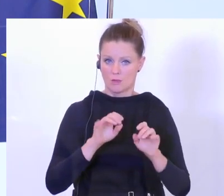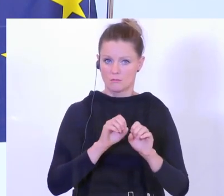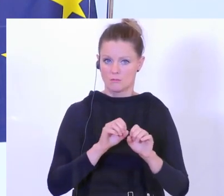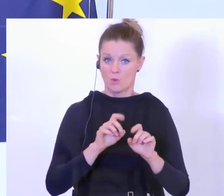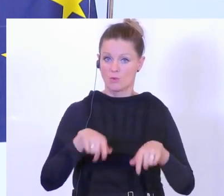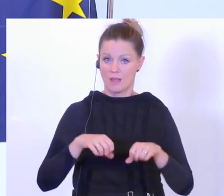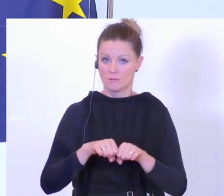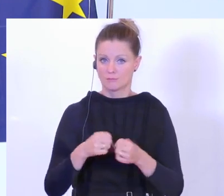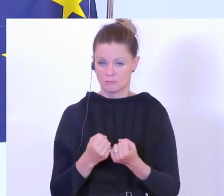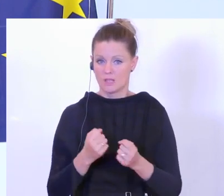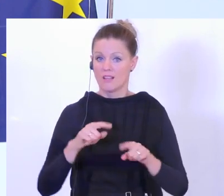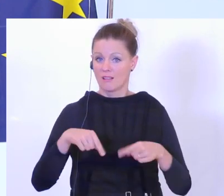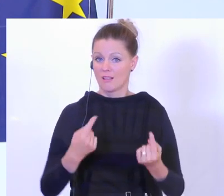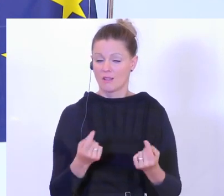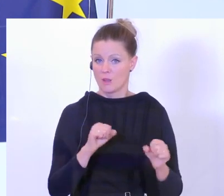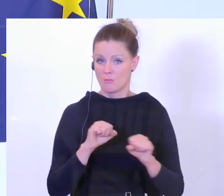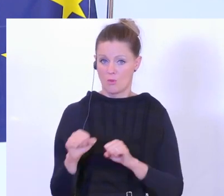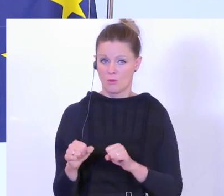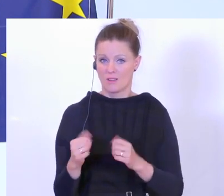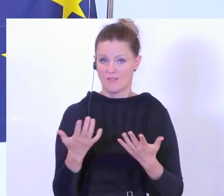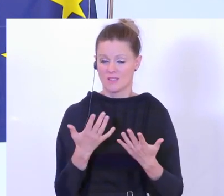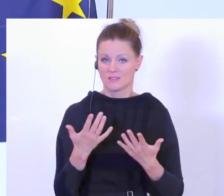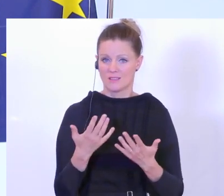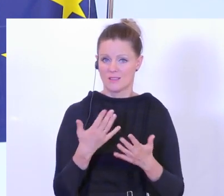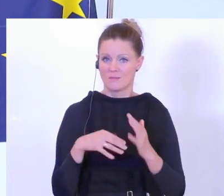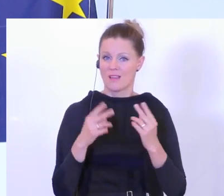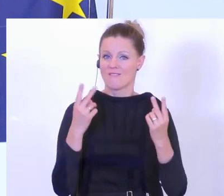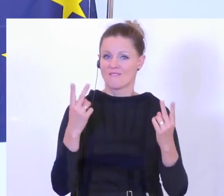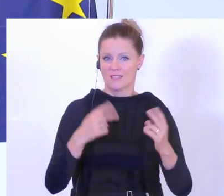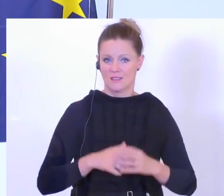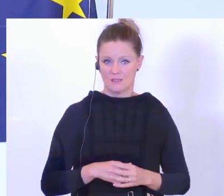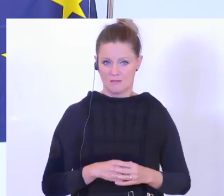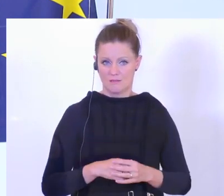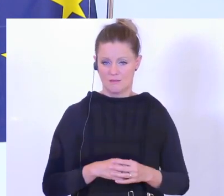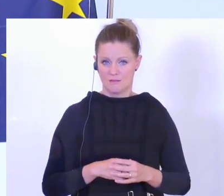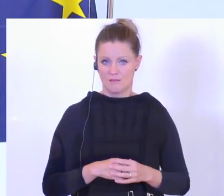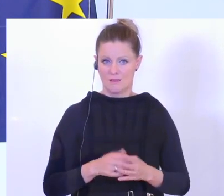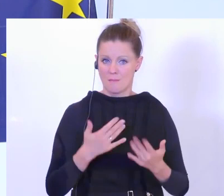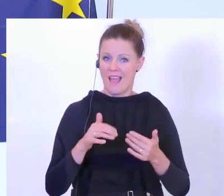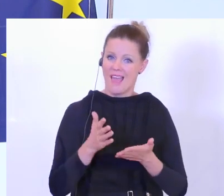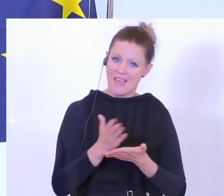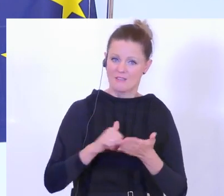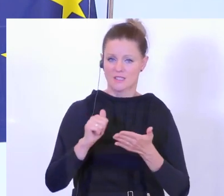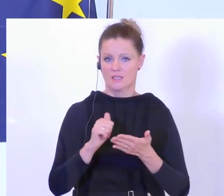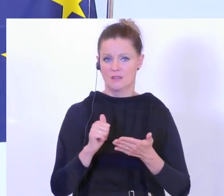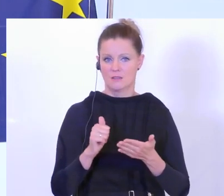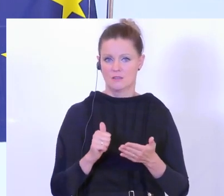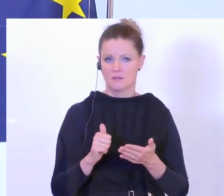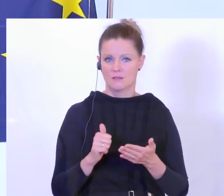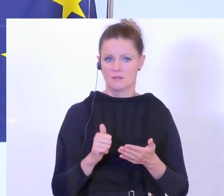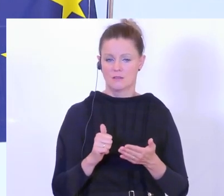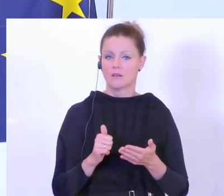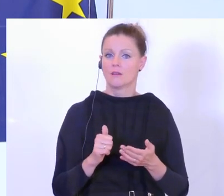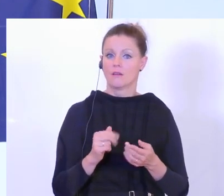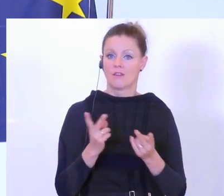unterbrechen, dann ist es viel, viel wichtiger und viel, viel effizienter als das läuft, zum Beispiel 14